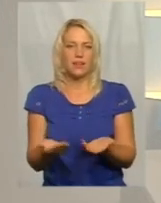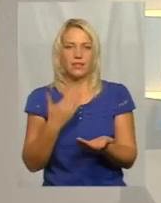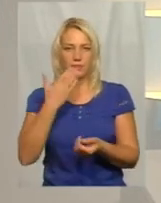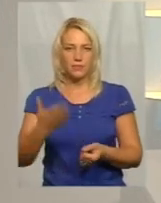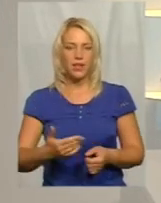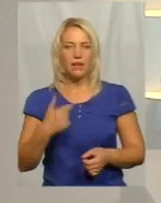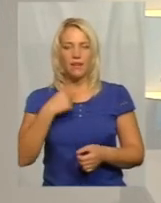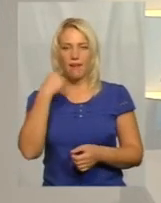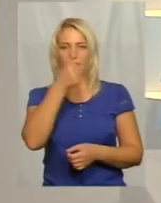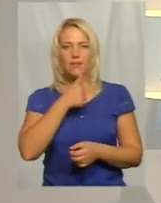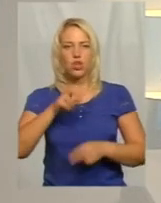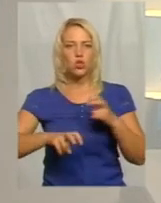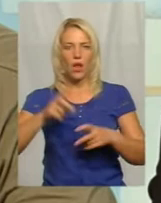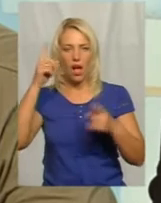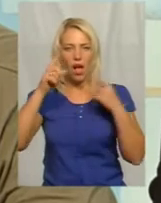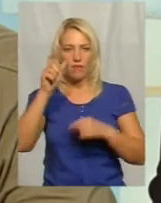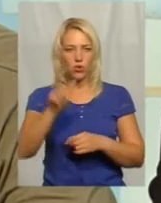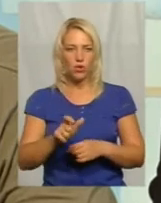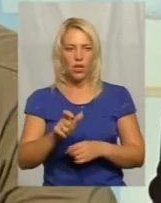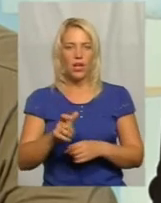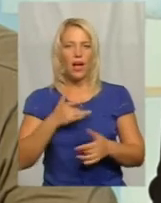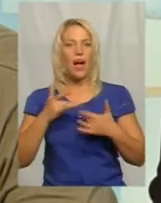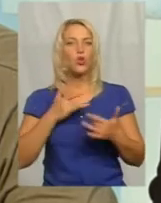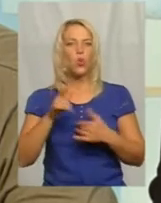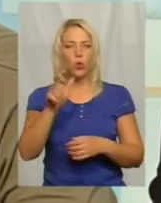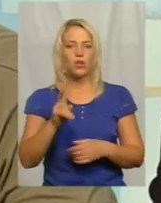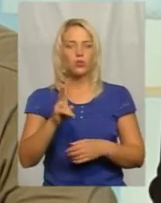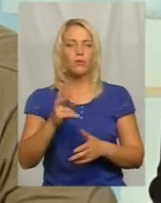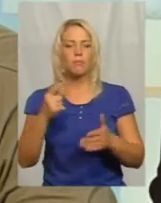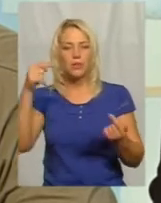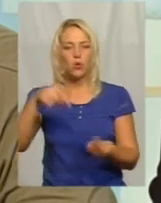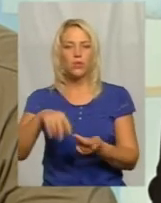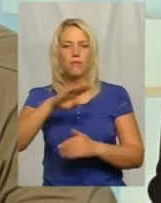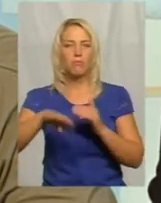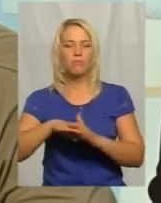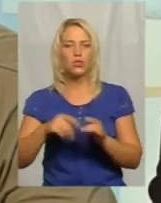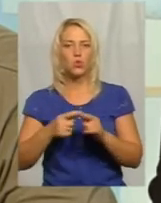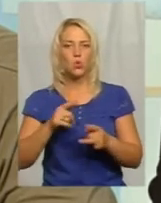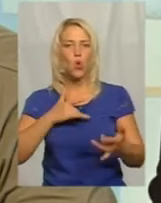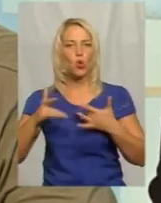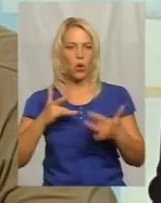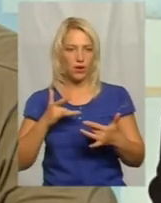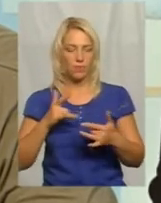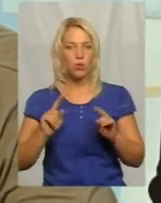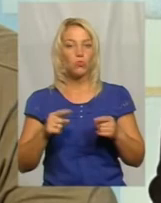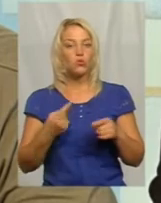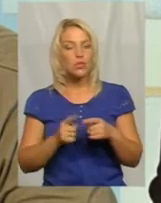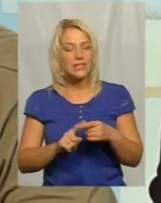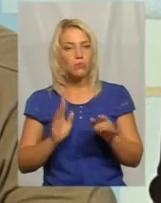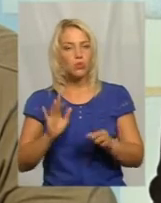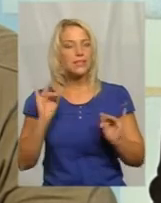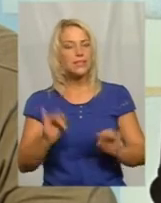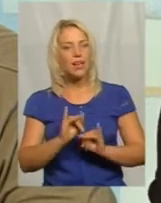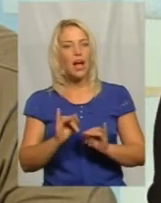рік шукала актора, який би підходив під цю роль, тому що це дуже цікава буде